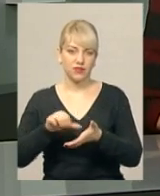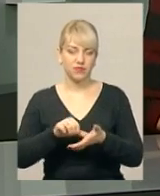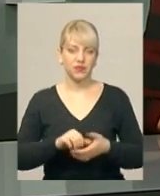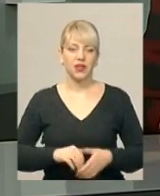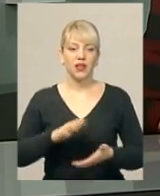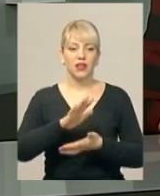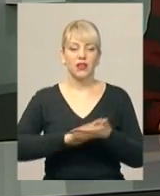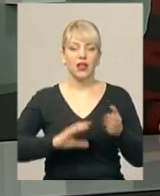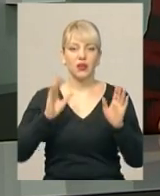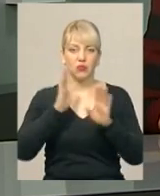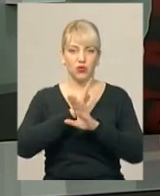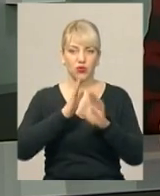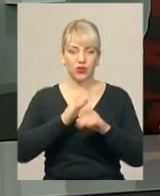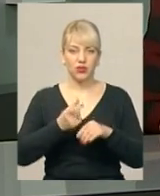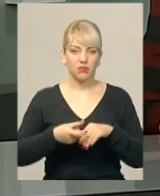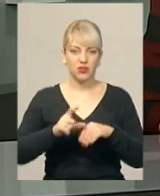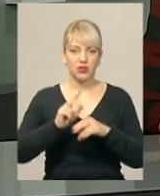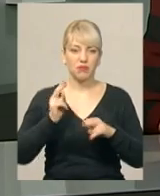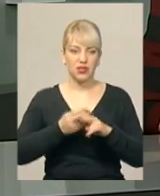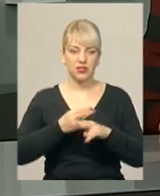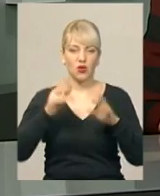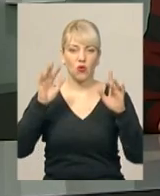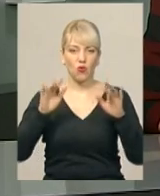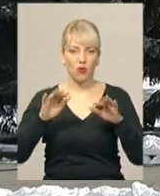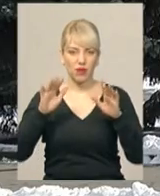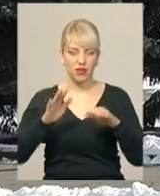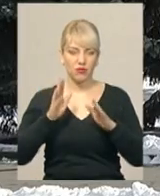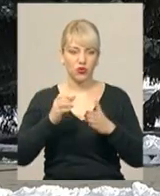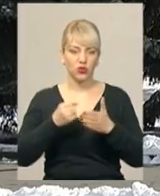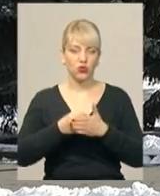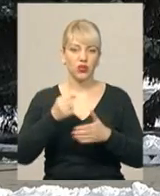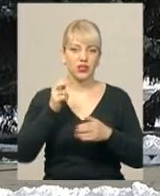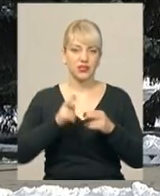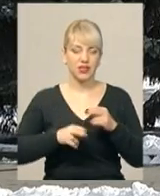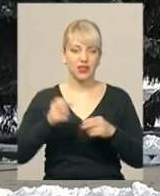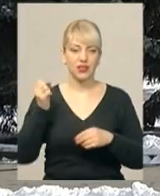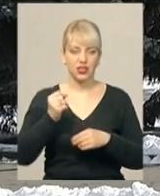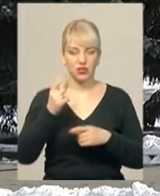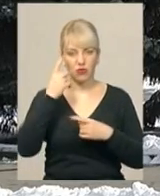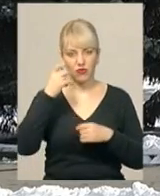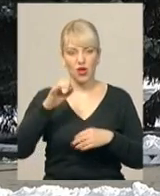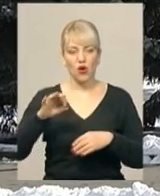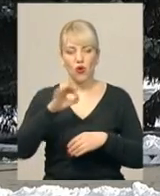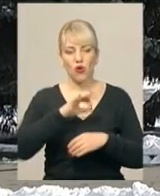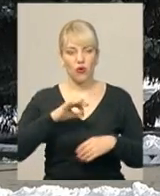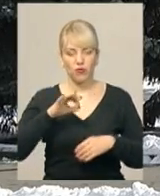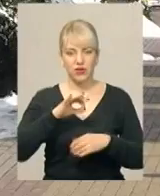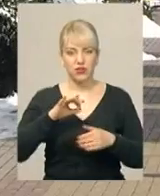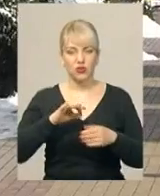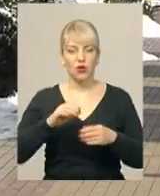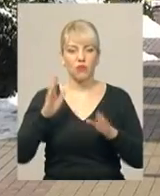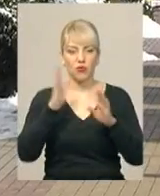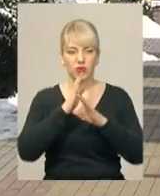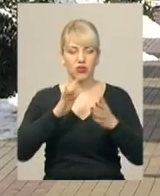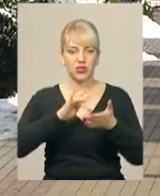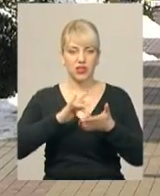Далі про погоду. Переважно без опадів буде до кінця тижня на Хмельниччині, повідомили в обласному гідрометеоцентрі. Не